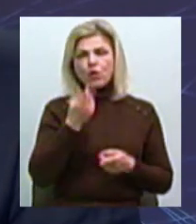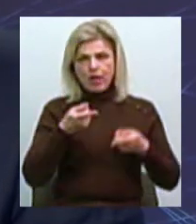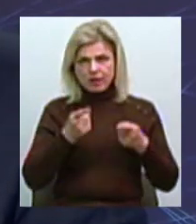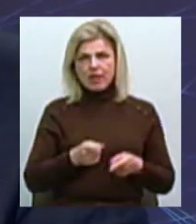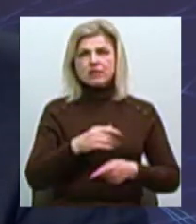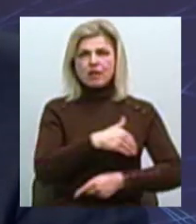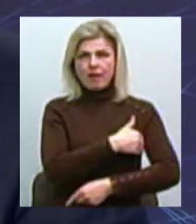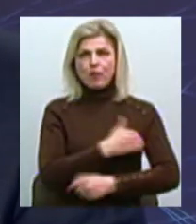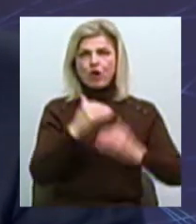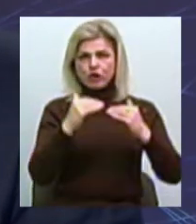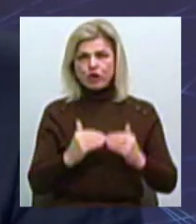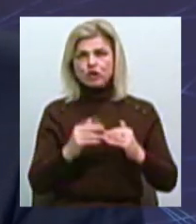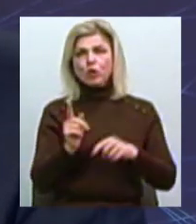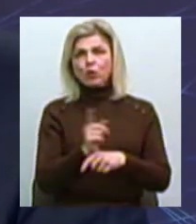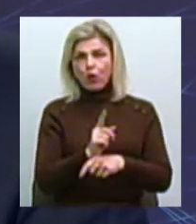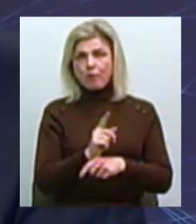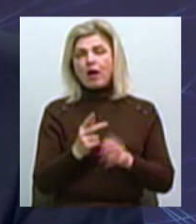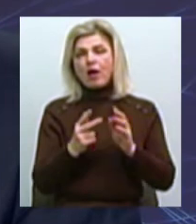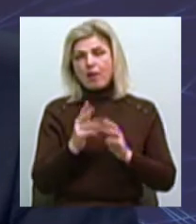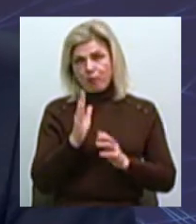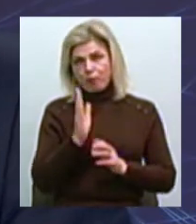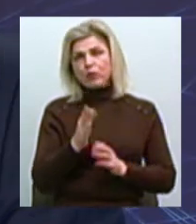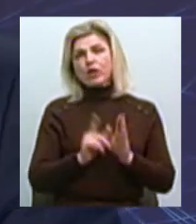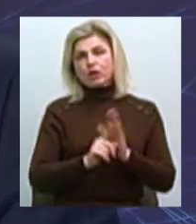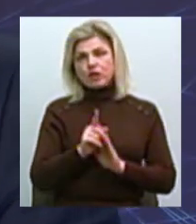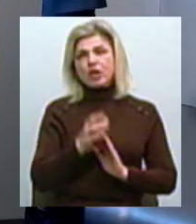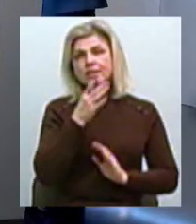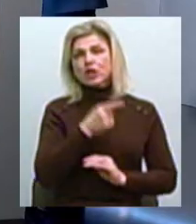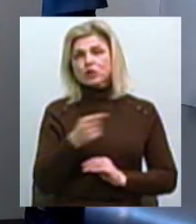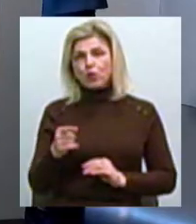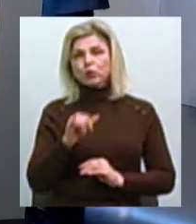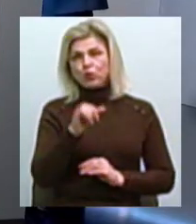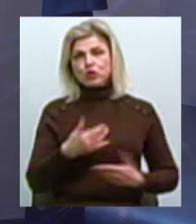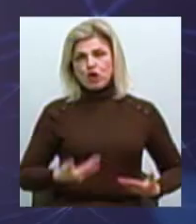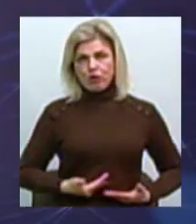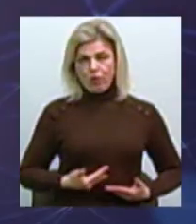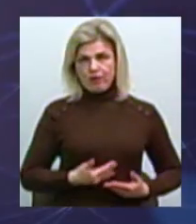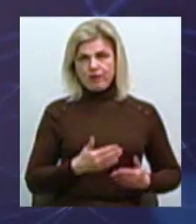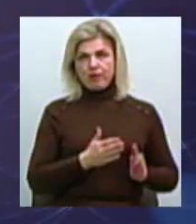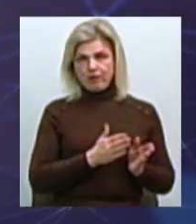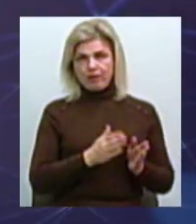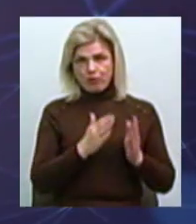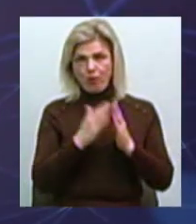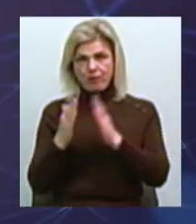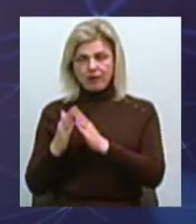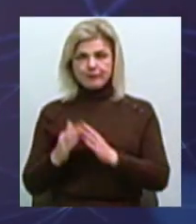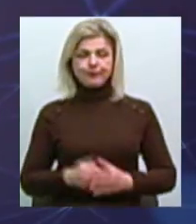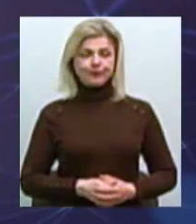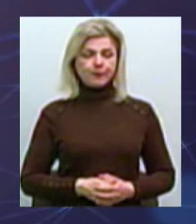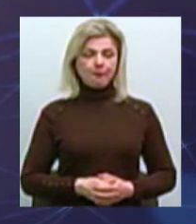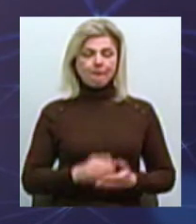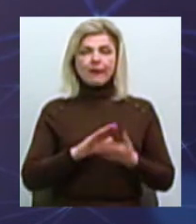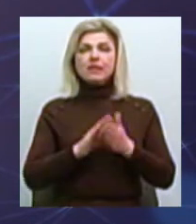температура нижче нормованою, тоді вже й розпочнеться сезон у житловій сфері Питання фінансового